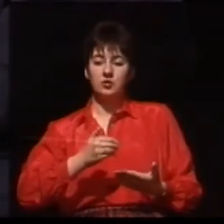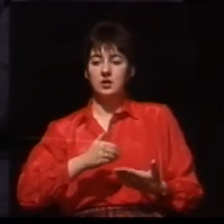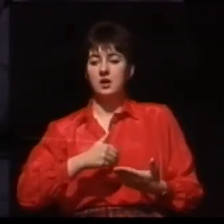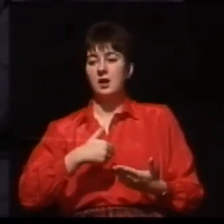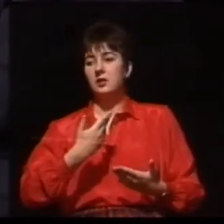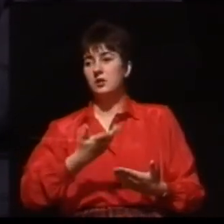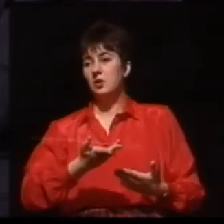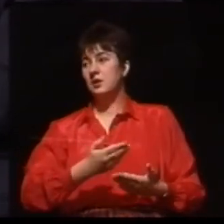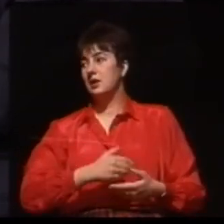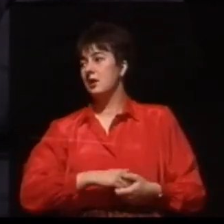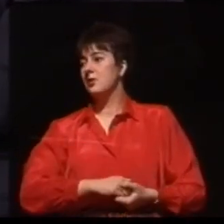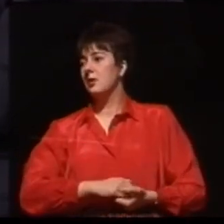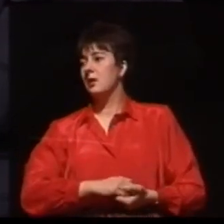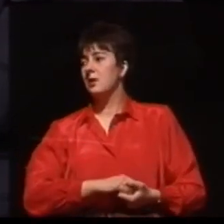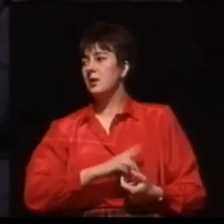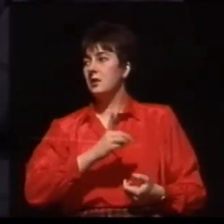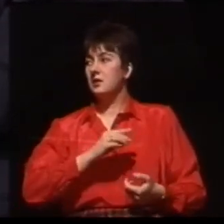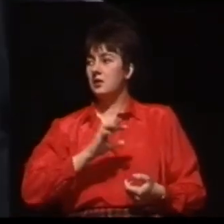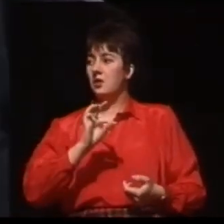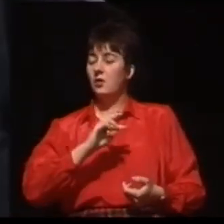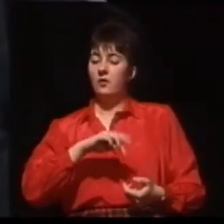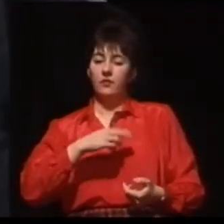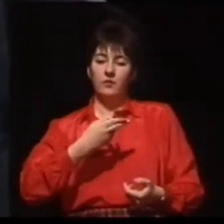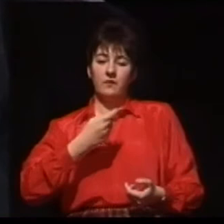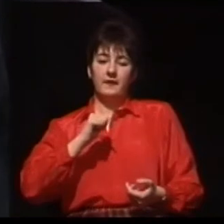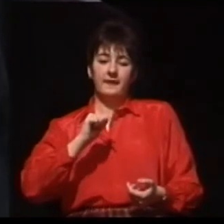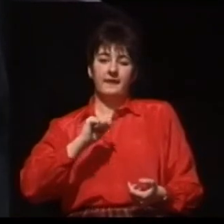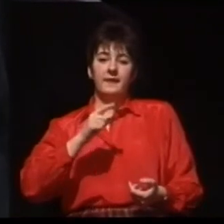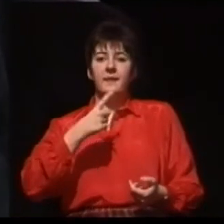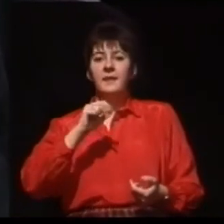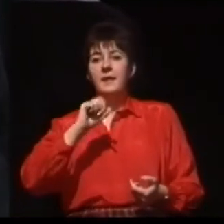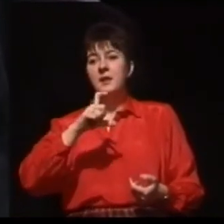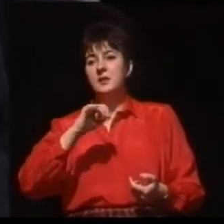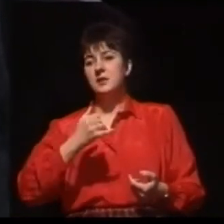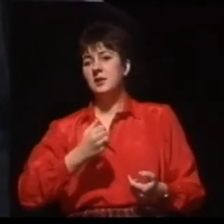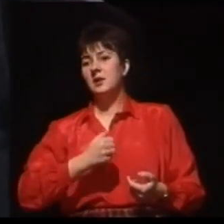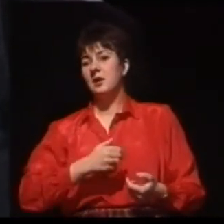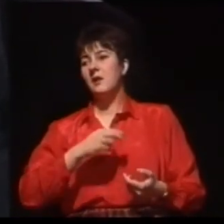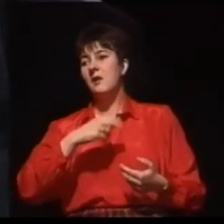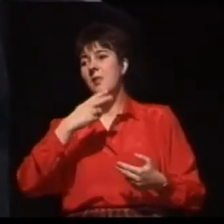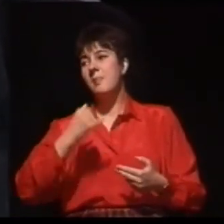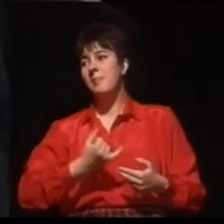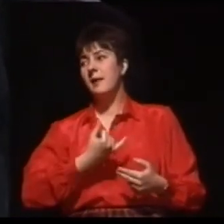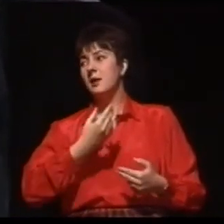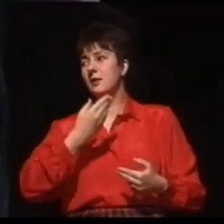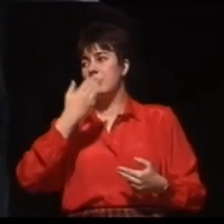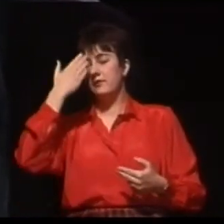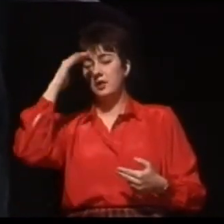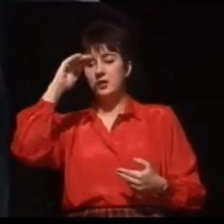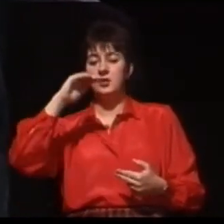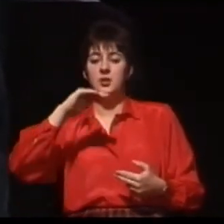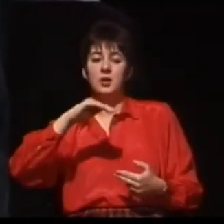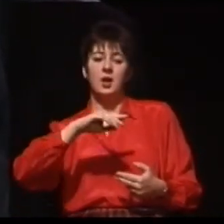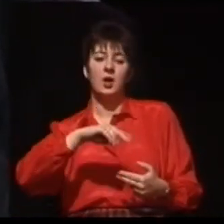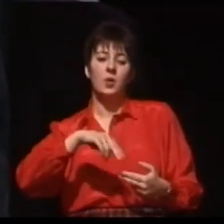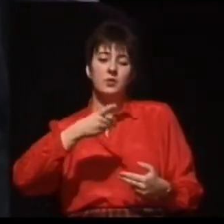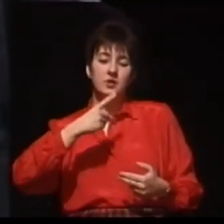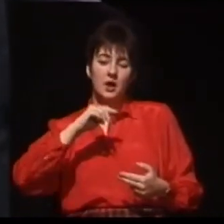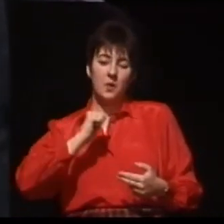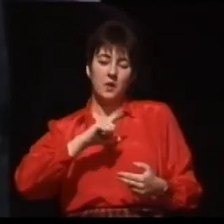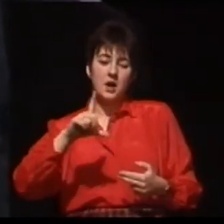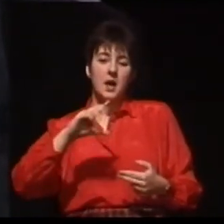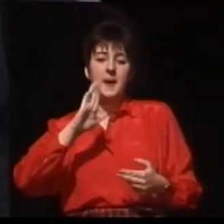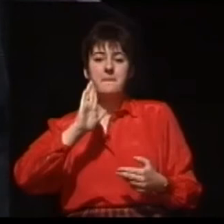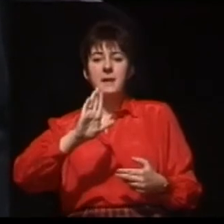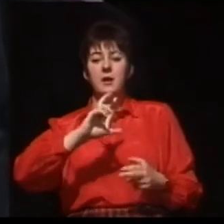cementów, klejów do przeprowadzenia zabiegu. Natomiast najpoważniejszy udział tutaj ma Państwowy Fundusz Rehabilitacji Osob Niepełnosprawnych, który w